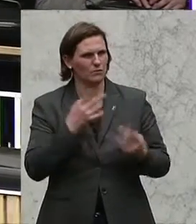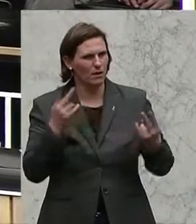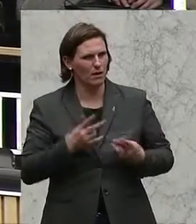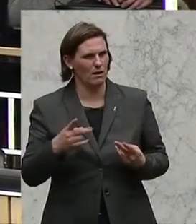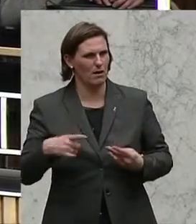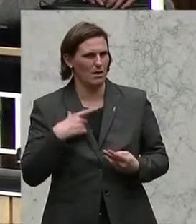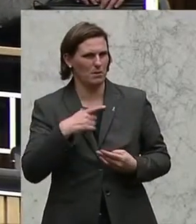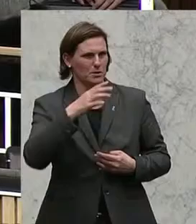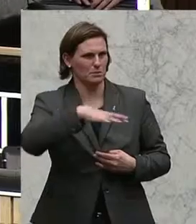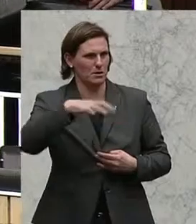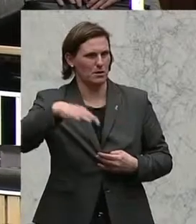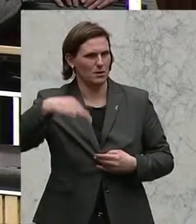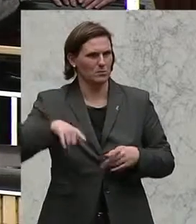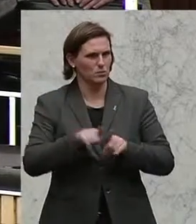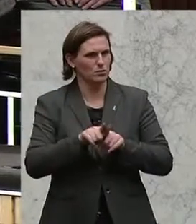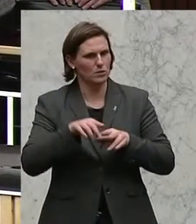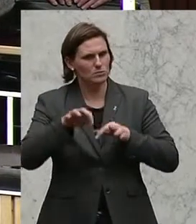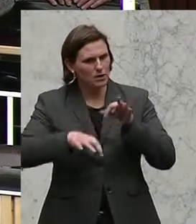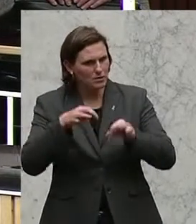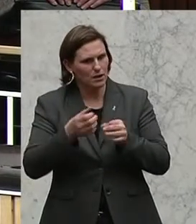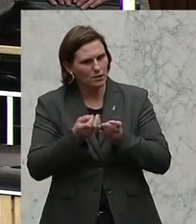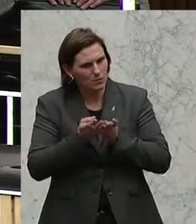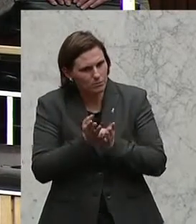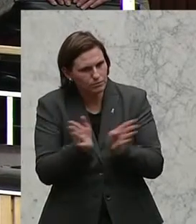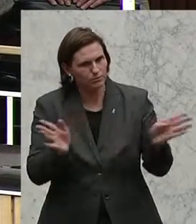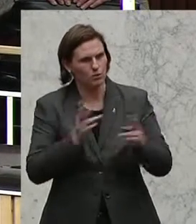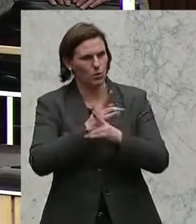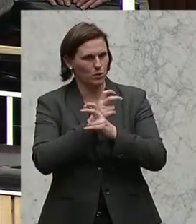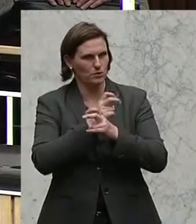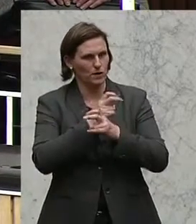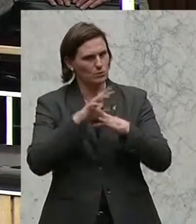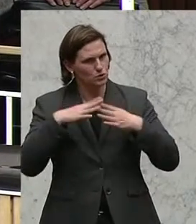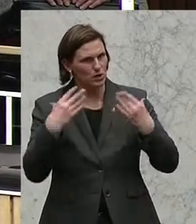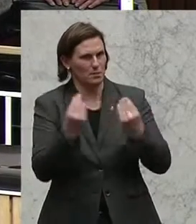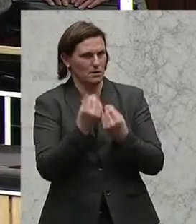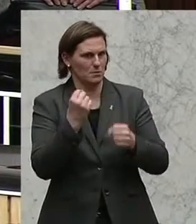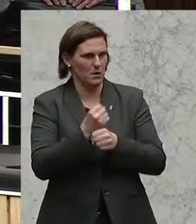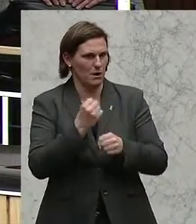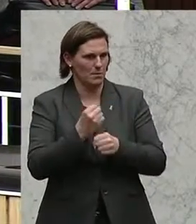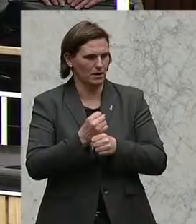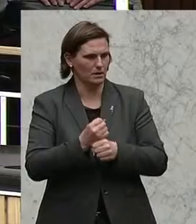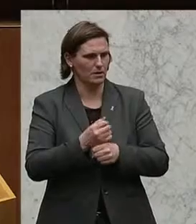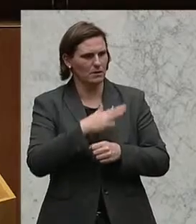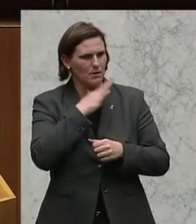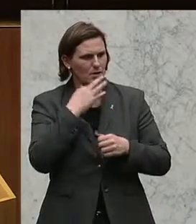betrifft. Und somit muss auch die strategische Ausrichtung für Österreich gemeinsam erarbeitet werden. Vielen herzlichen Dank.